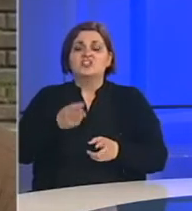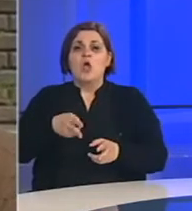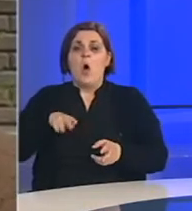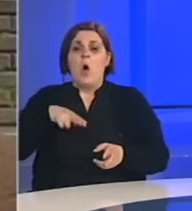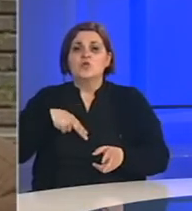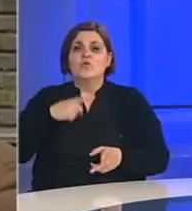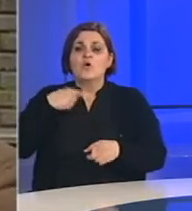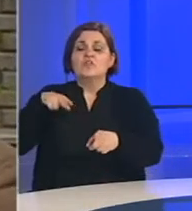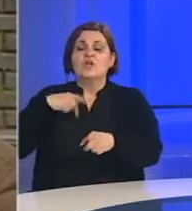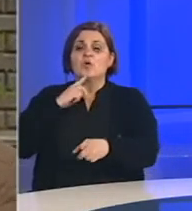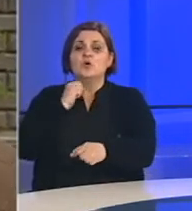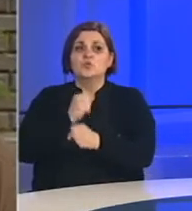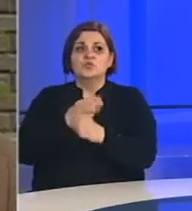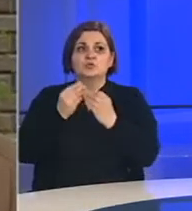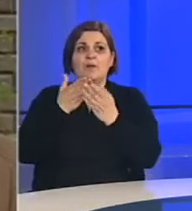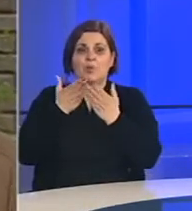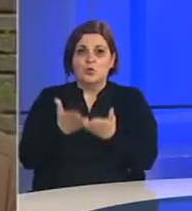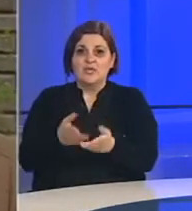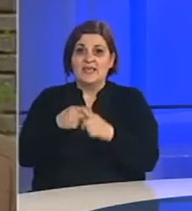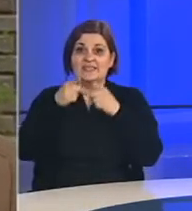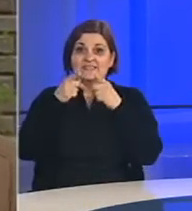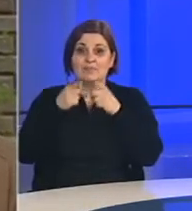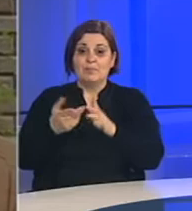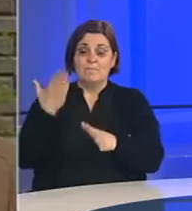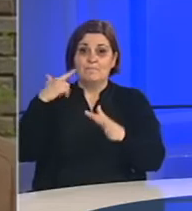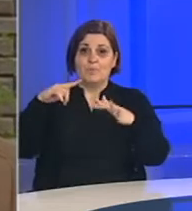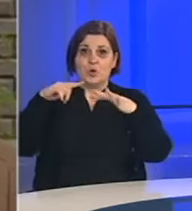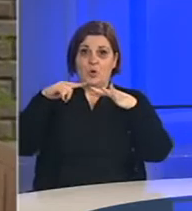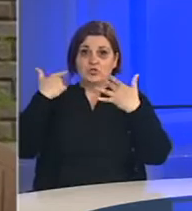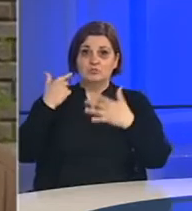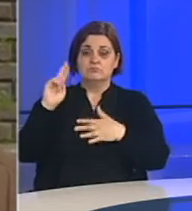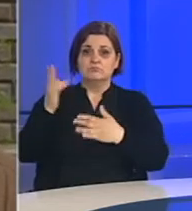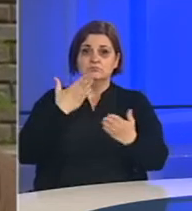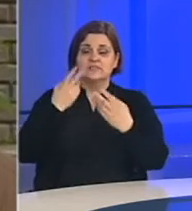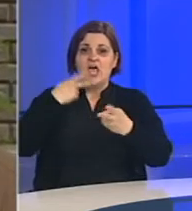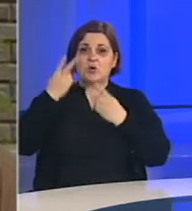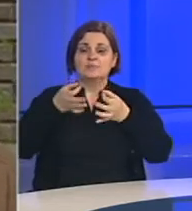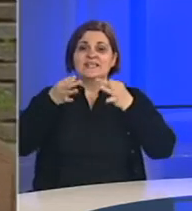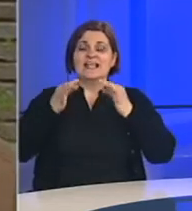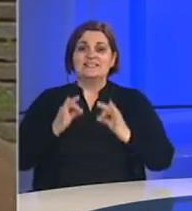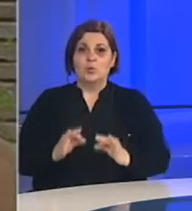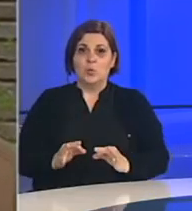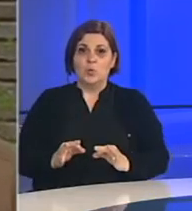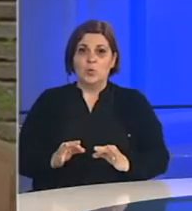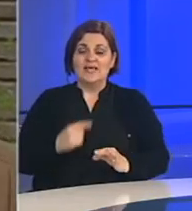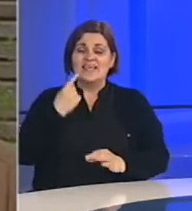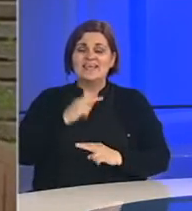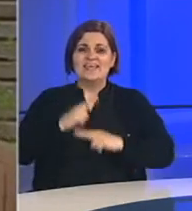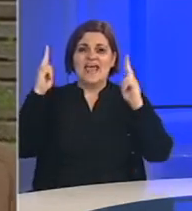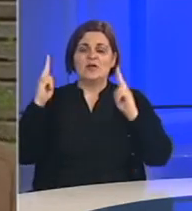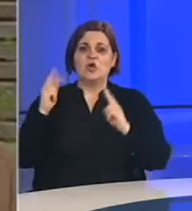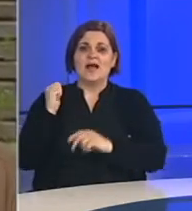i odgovornosti oni koji su učestvovali u svemu tome. Zbog toga smo i prošle sedmice zakazali sjednicu Komisije za sigurnost i jednoglasno